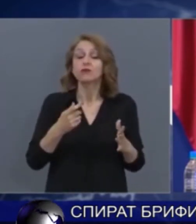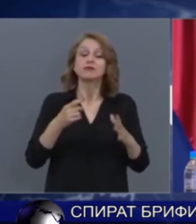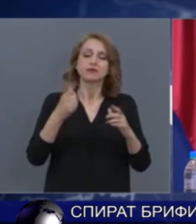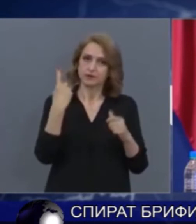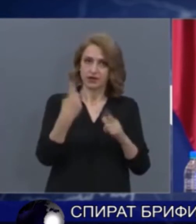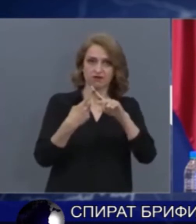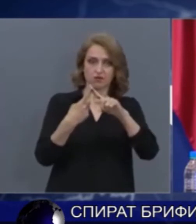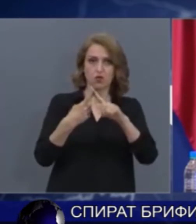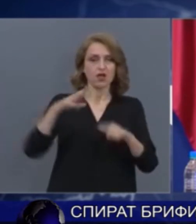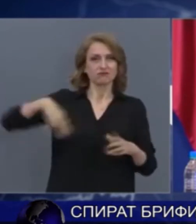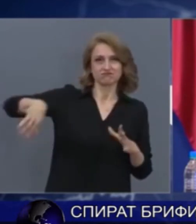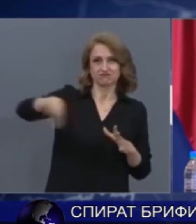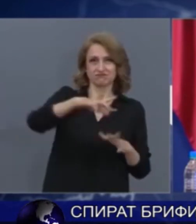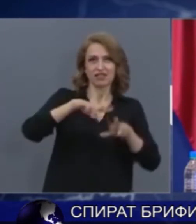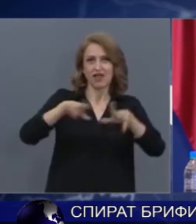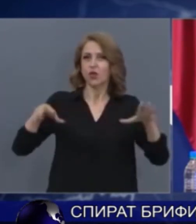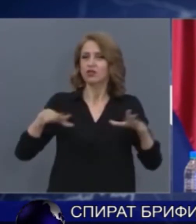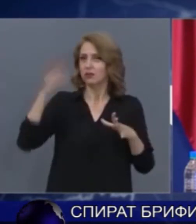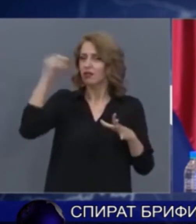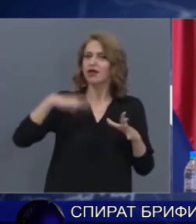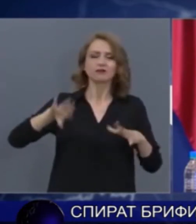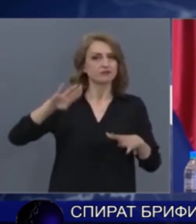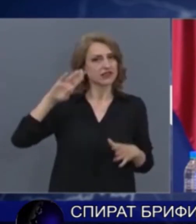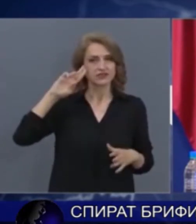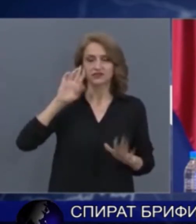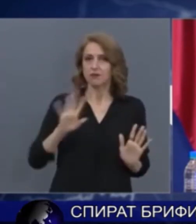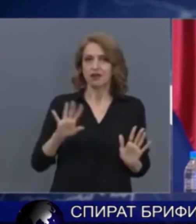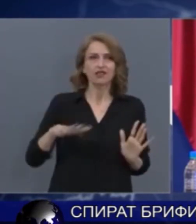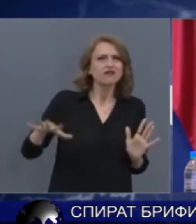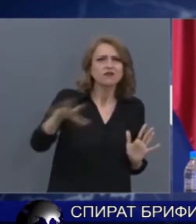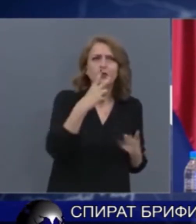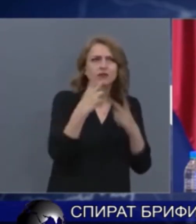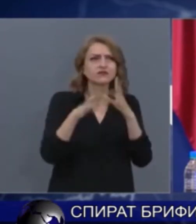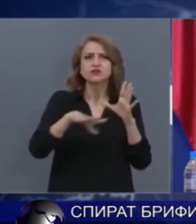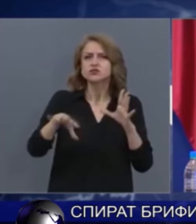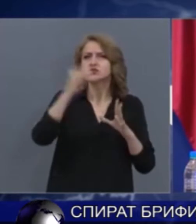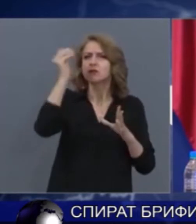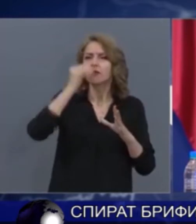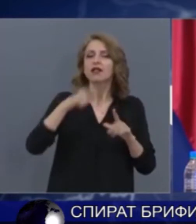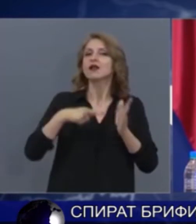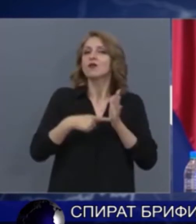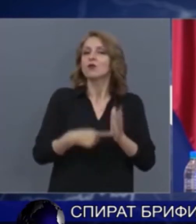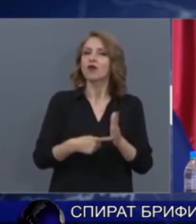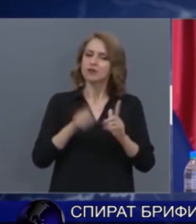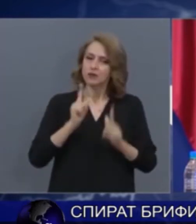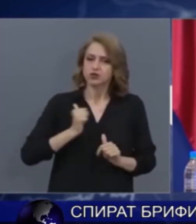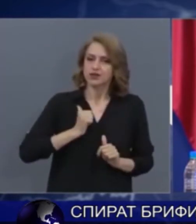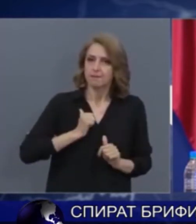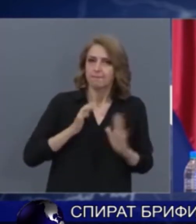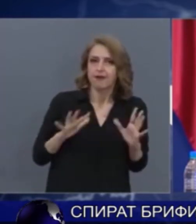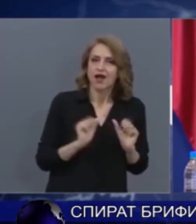Това, че показахме като нация, че може да се пазиме и да се съхранява. Защото